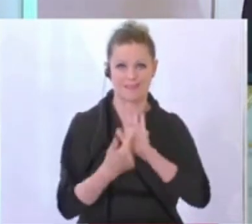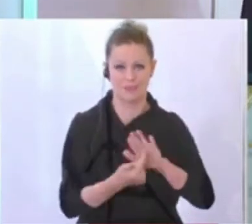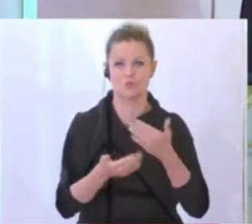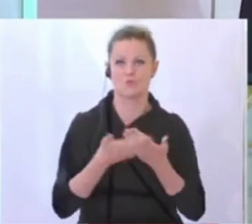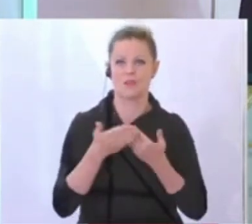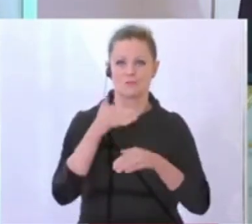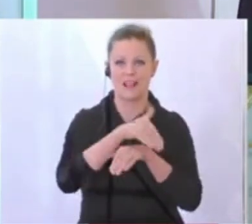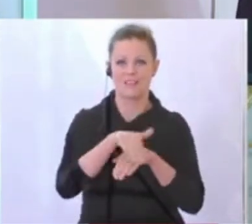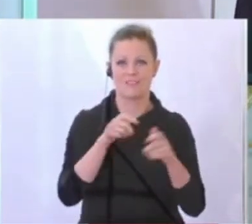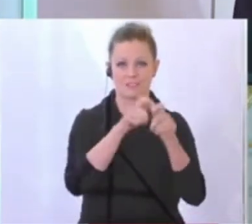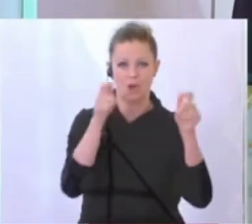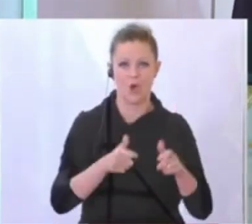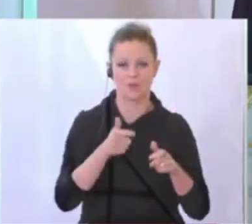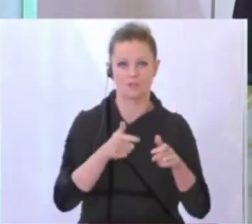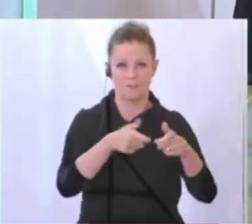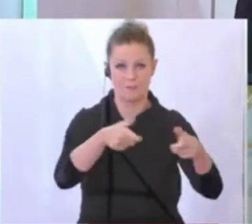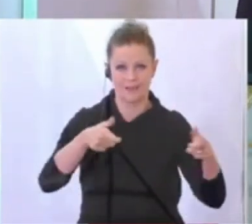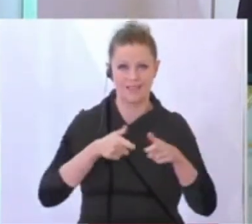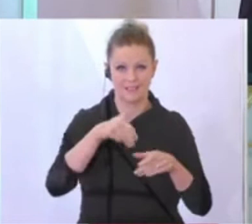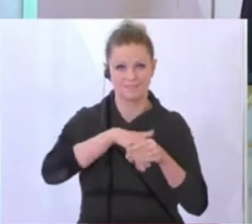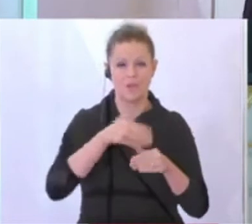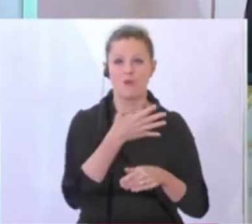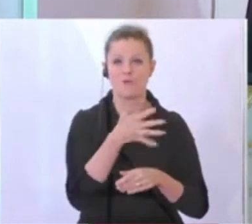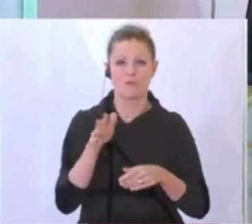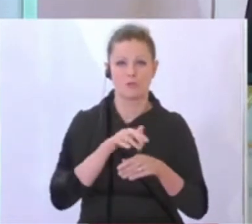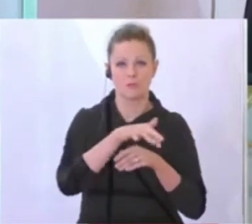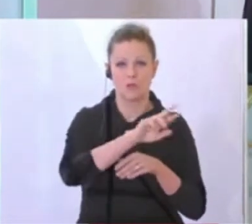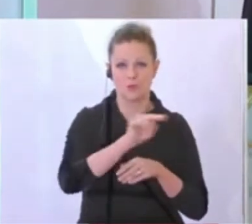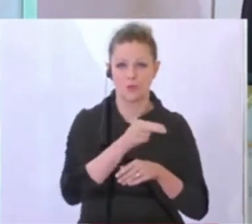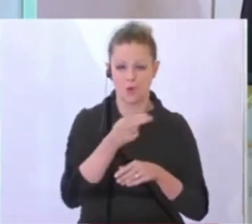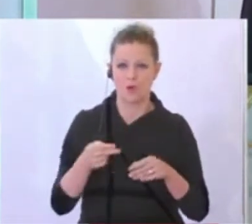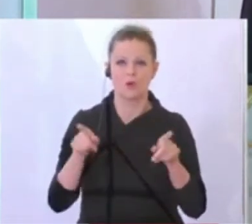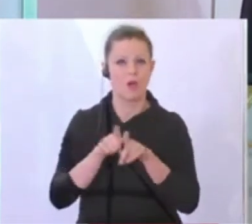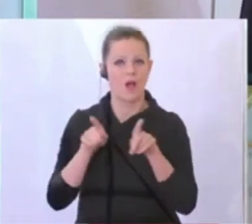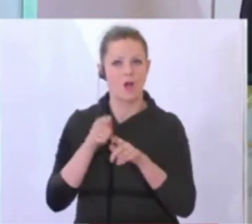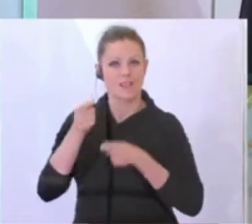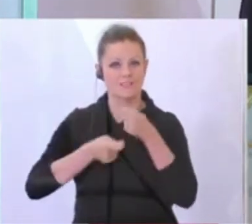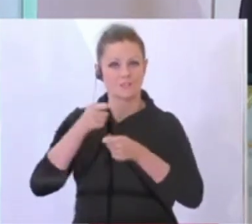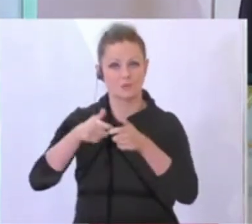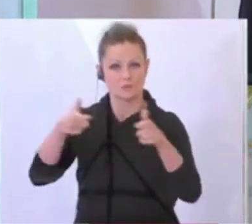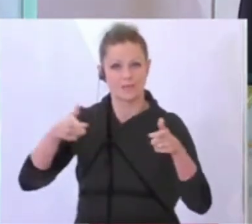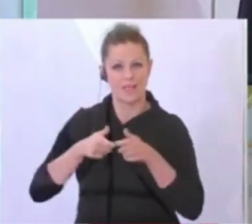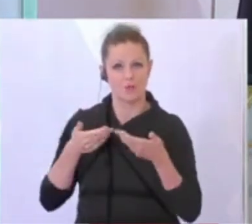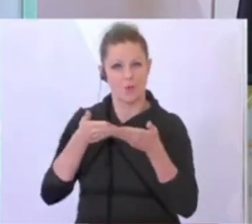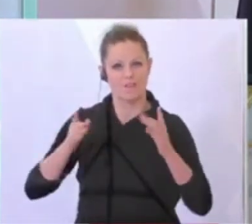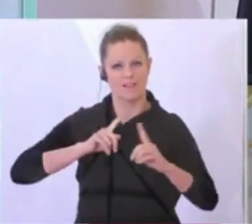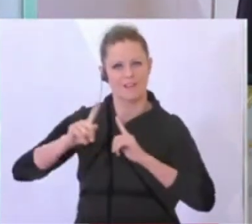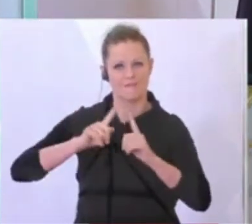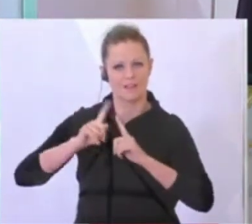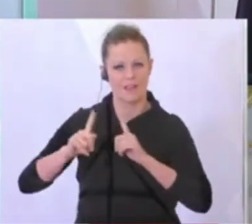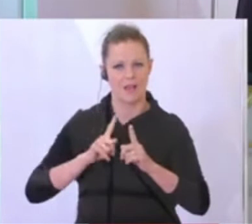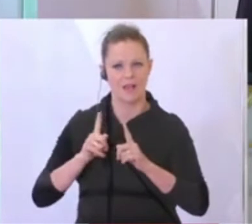Wirtshauspaket im Volumen von bis zu 500 Millionen Euro, sowie auch das Investitionspaket in den öffentlichen Verkehr